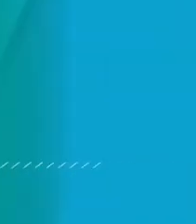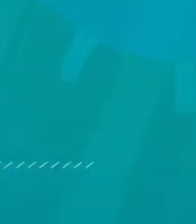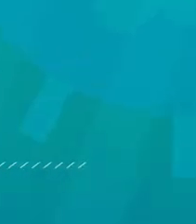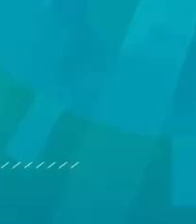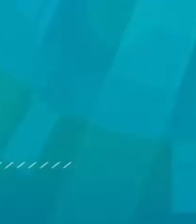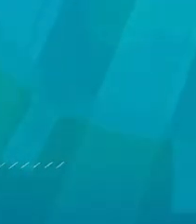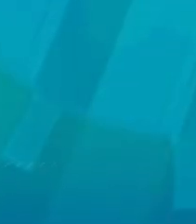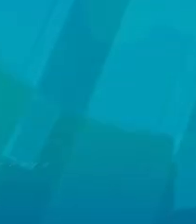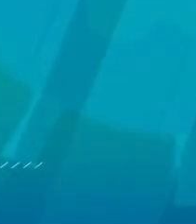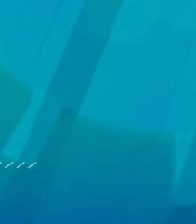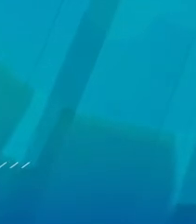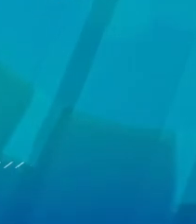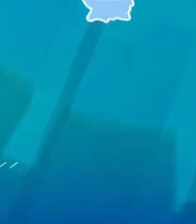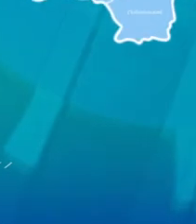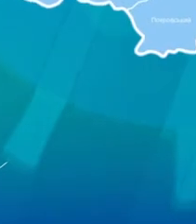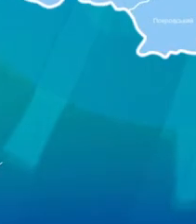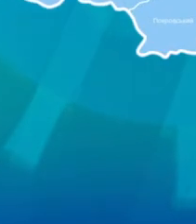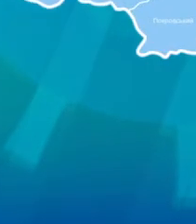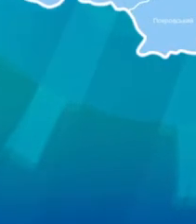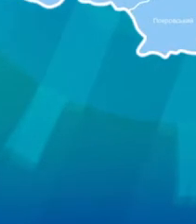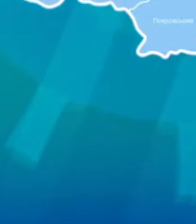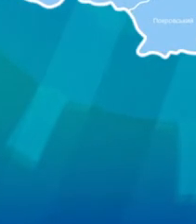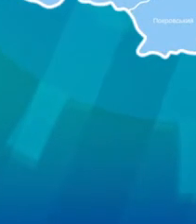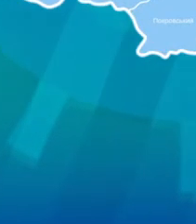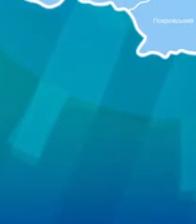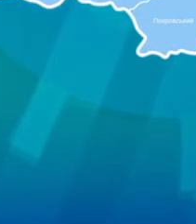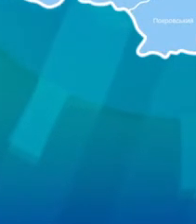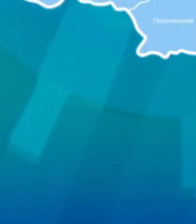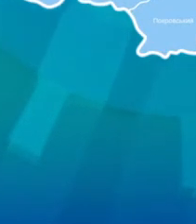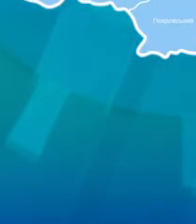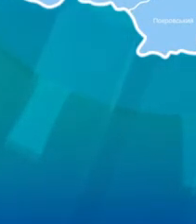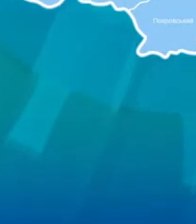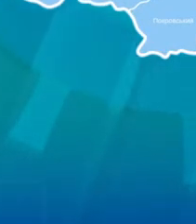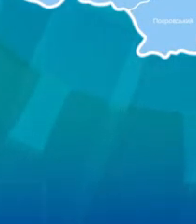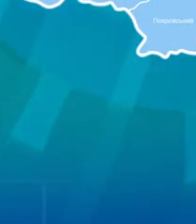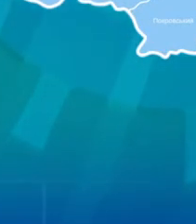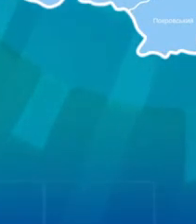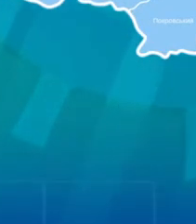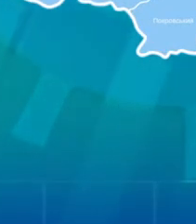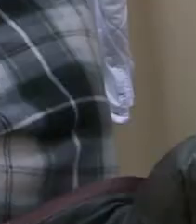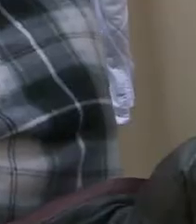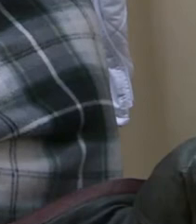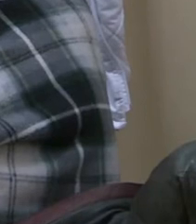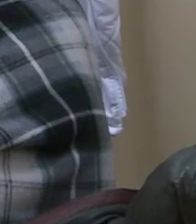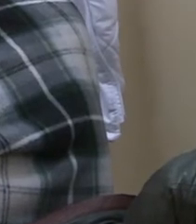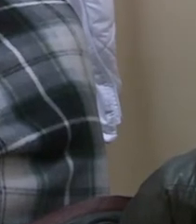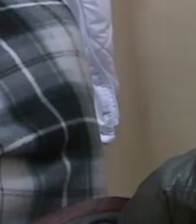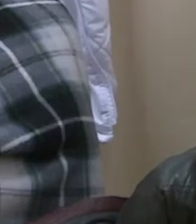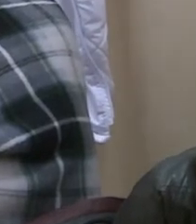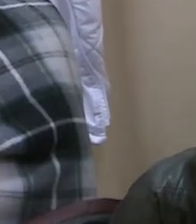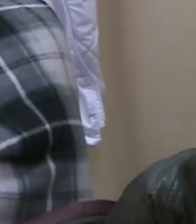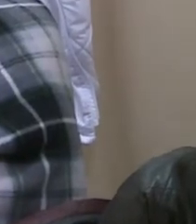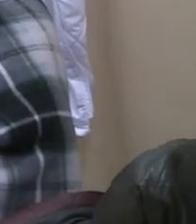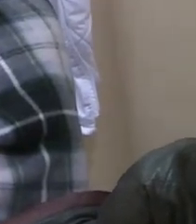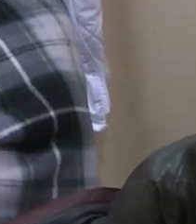257 людей удужали. Не пережили коронавірусну хворобу п'ятеро. Медики продовжують наголошувати. Легше протікає